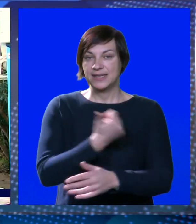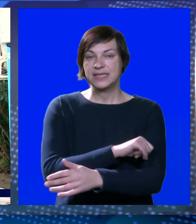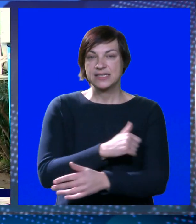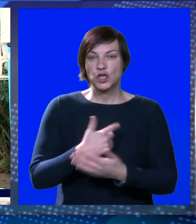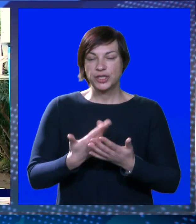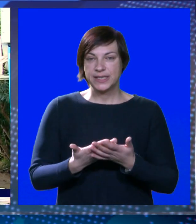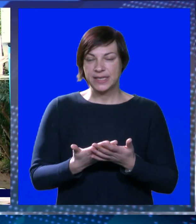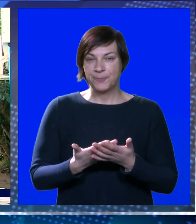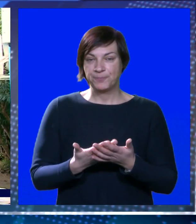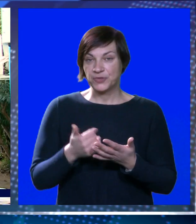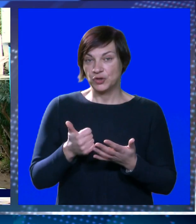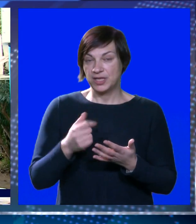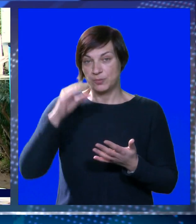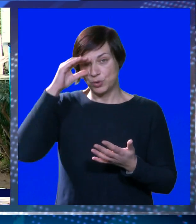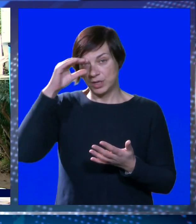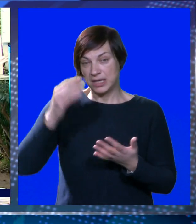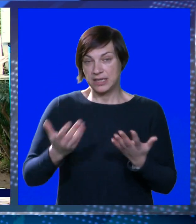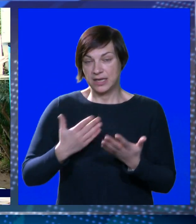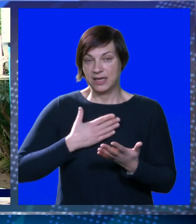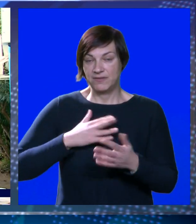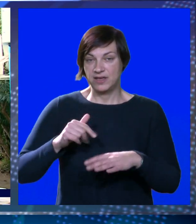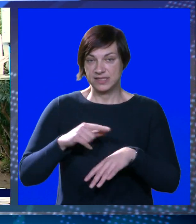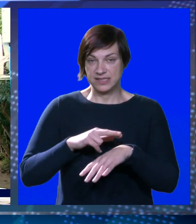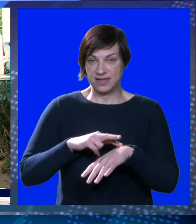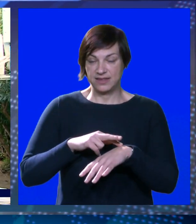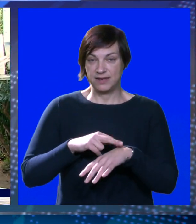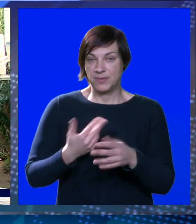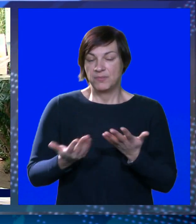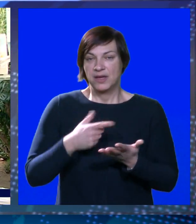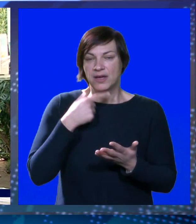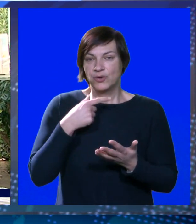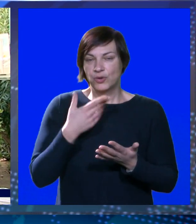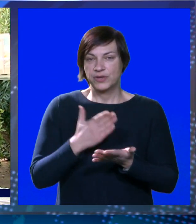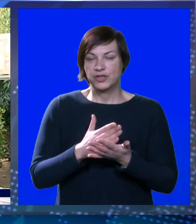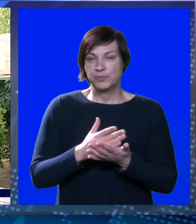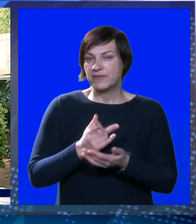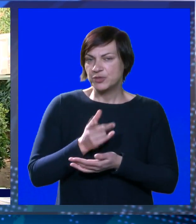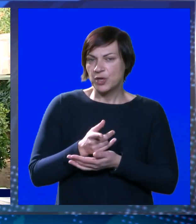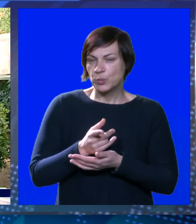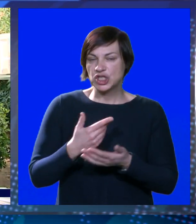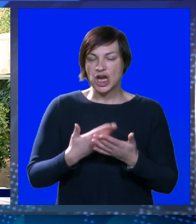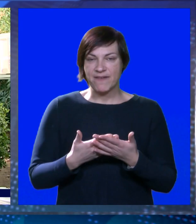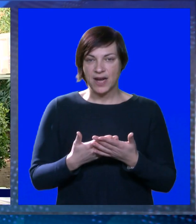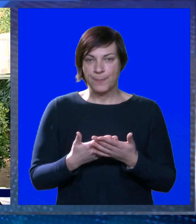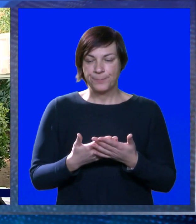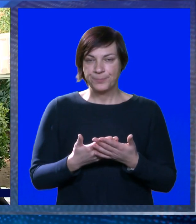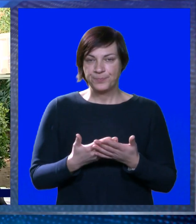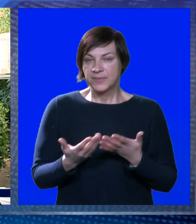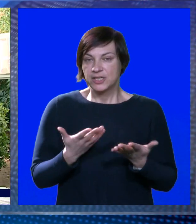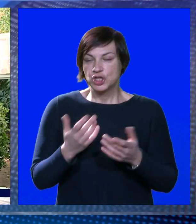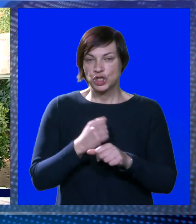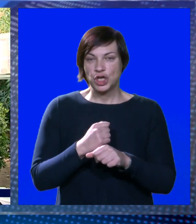godina, odjednom ona gleda kakav ja sad nosim, kako govorim, to mi je već prije upozoravala i tako dalje,